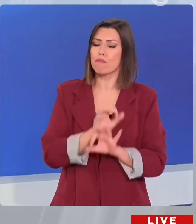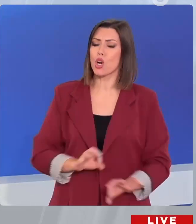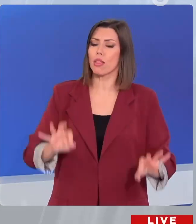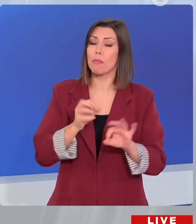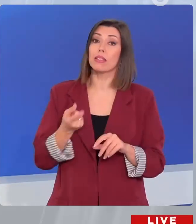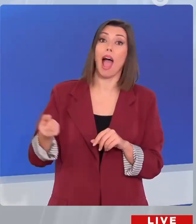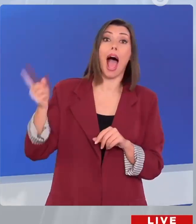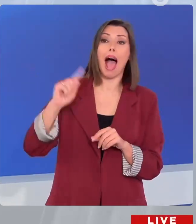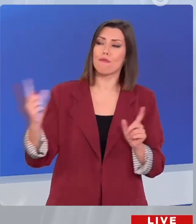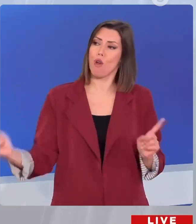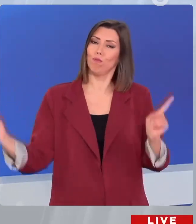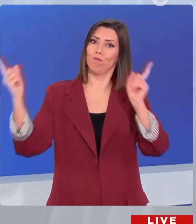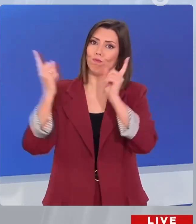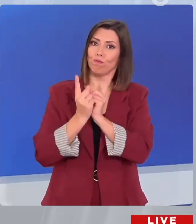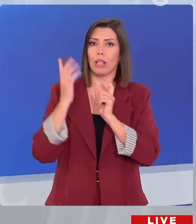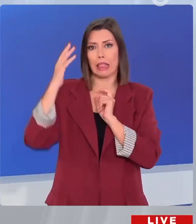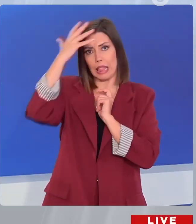Διαδικασία μετάβασης της εξουσίας.